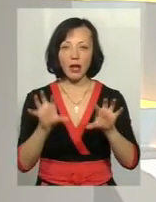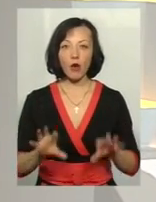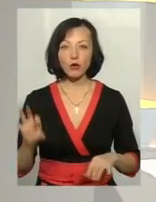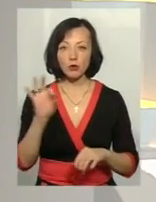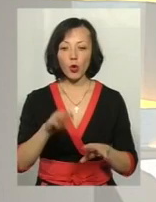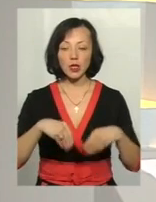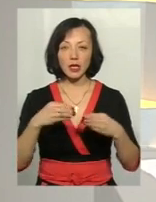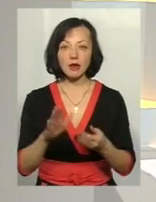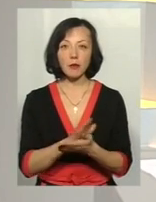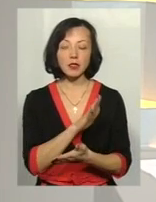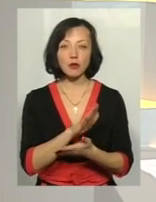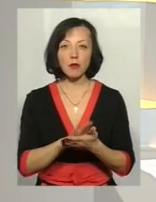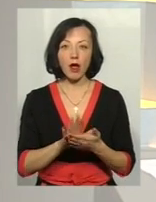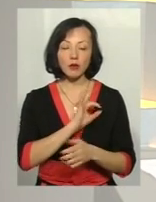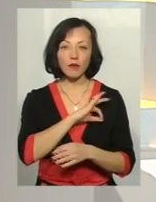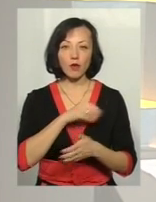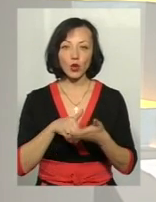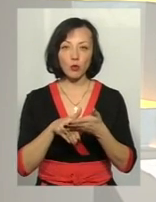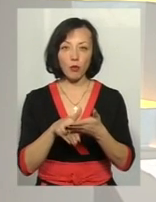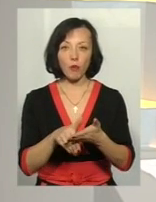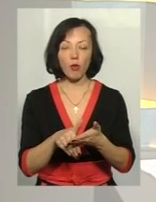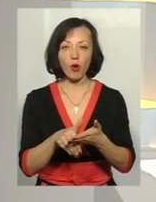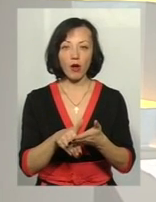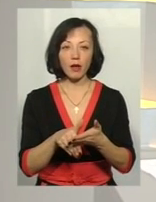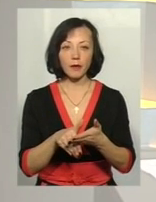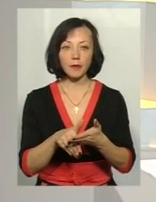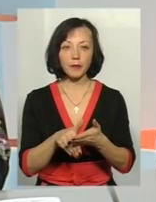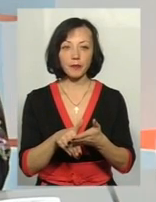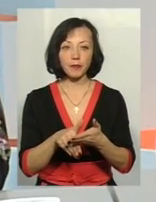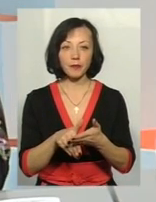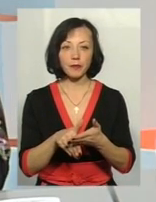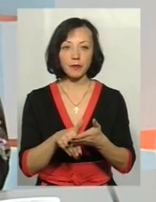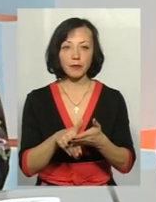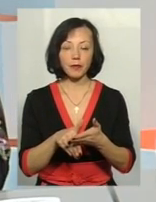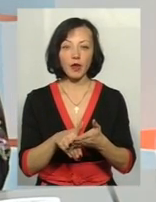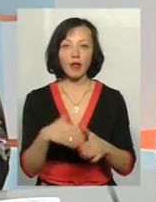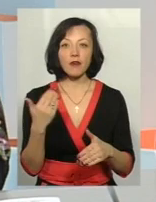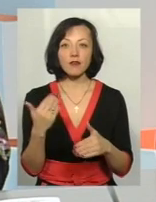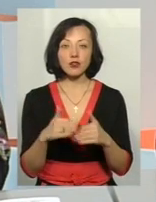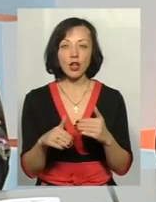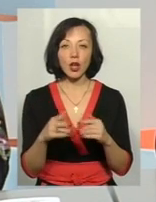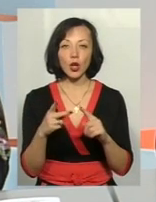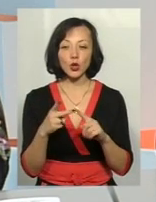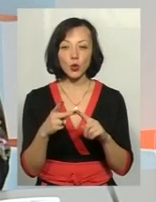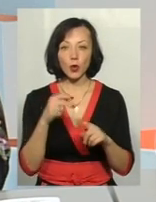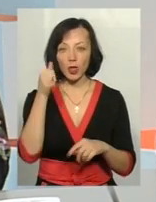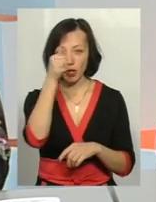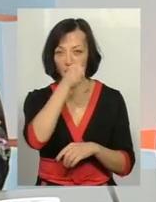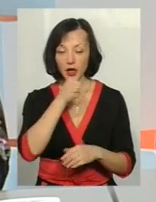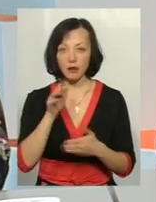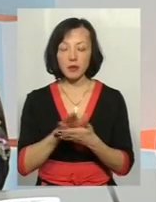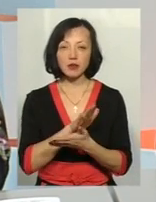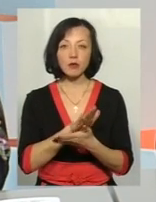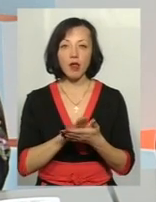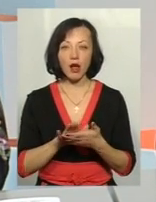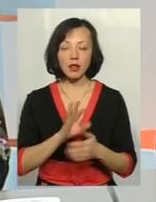безоплатної правової допомоги, власне, вже другий рік безоплатна вторинна